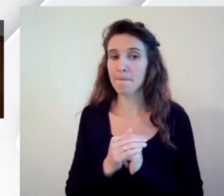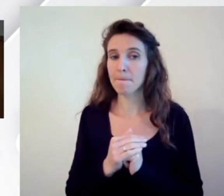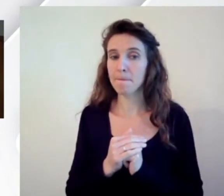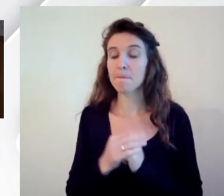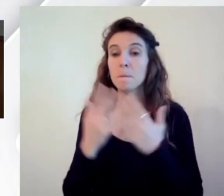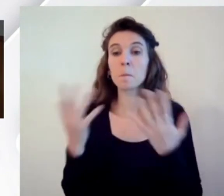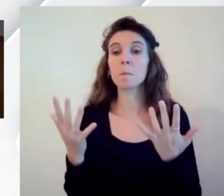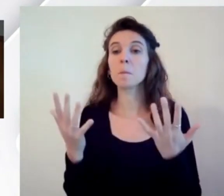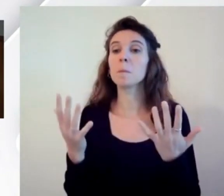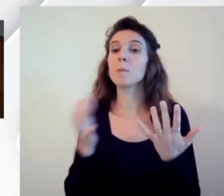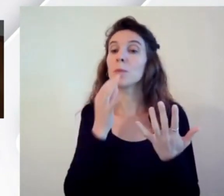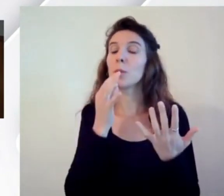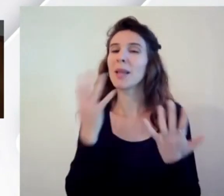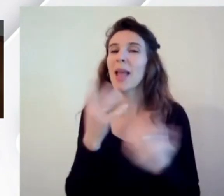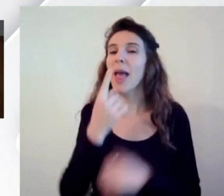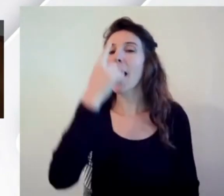profilo